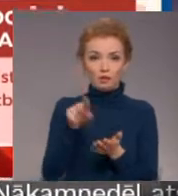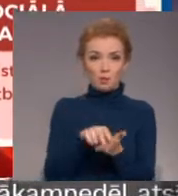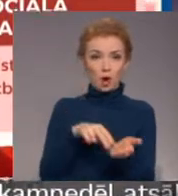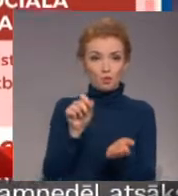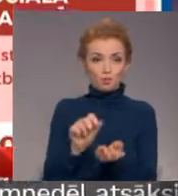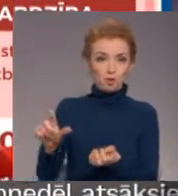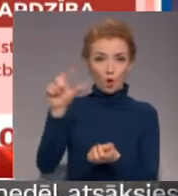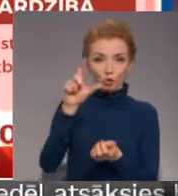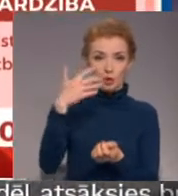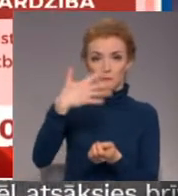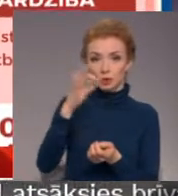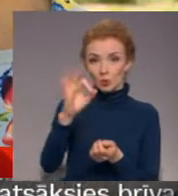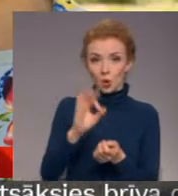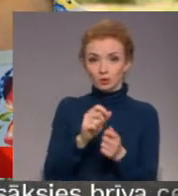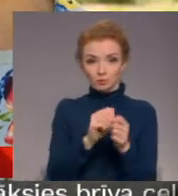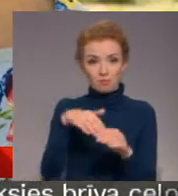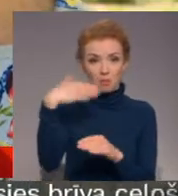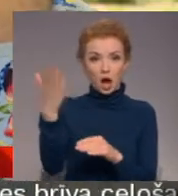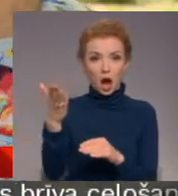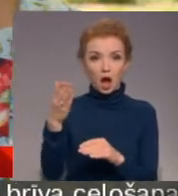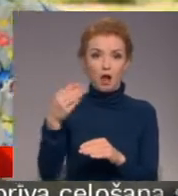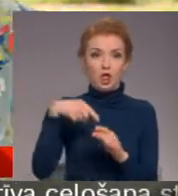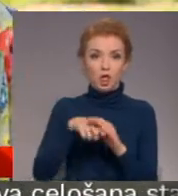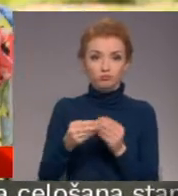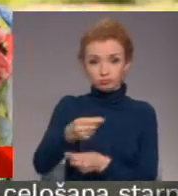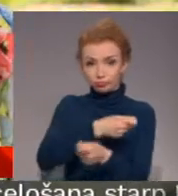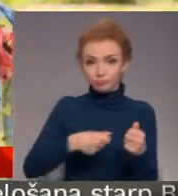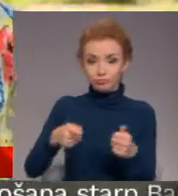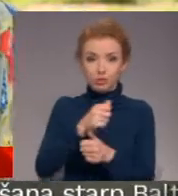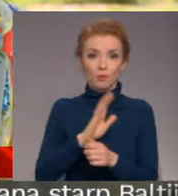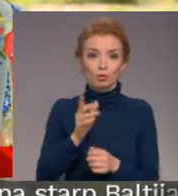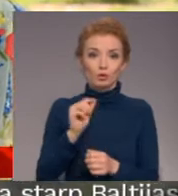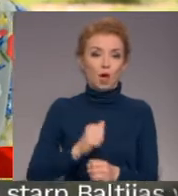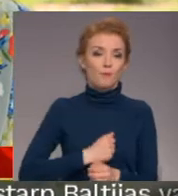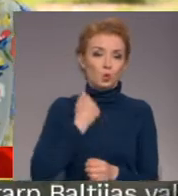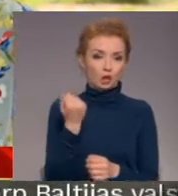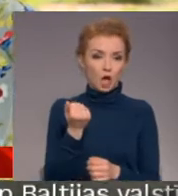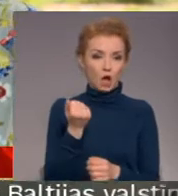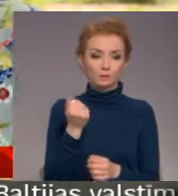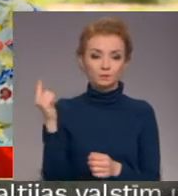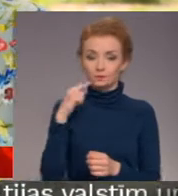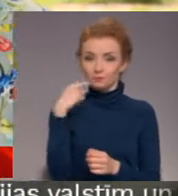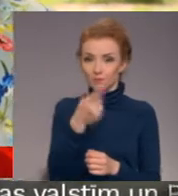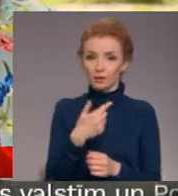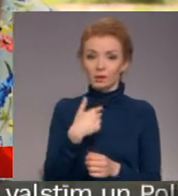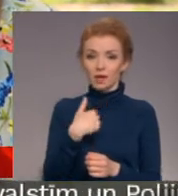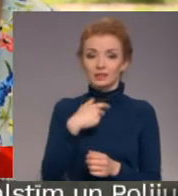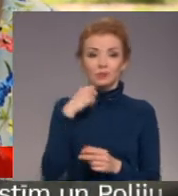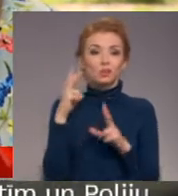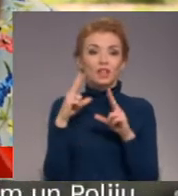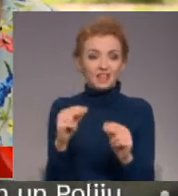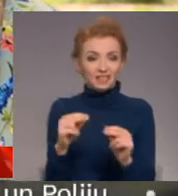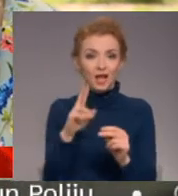virs 50% no iekžemes koprodukta būtu liels apgrūtinājums Latvijai. Man ļoti gribas ticēt, ka tāda